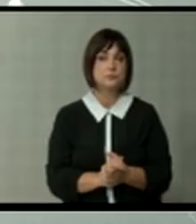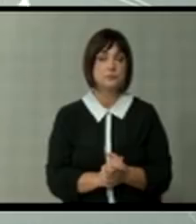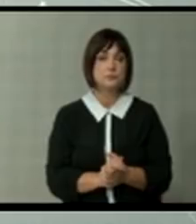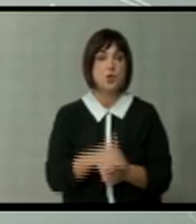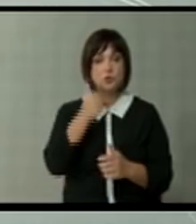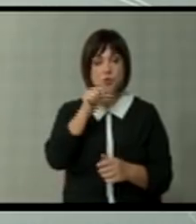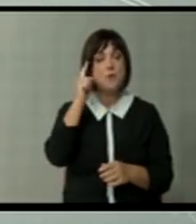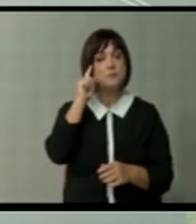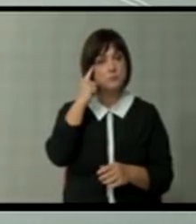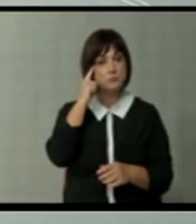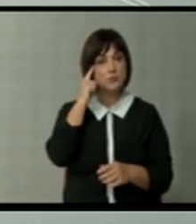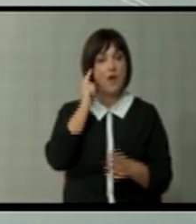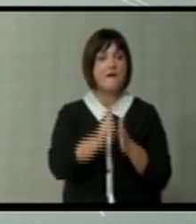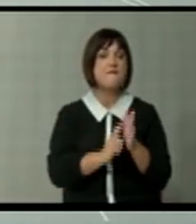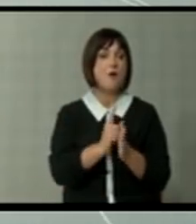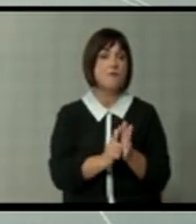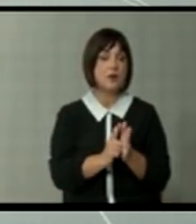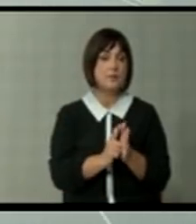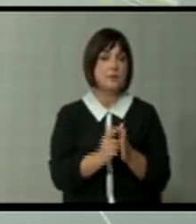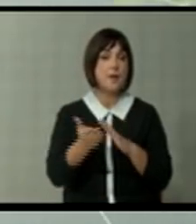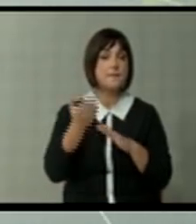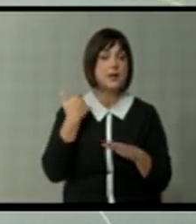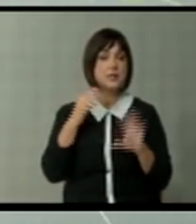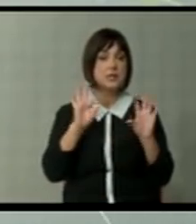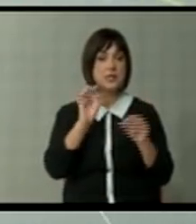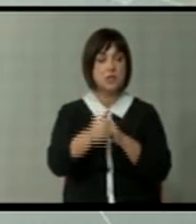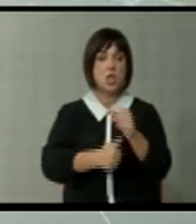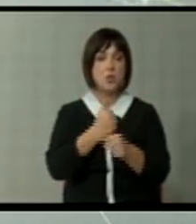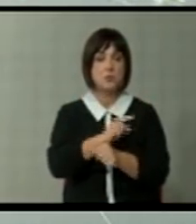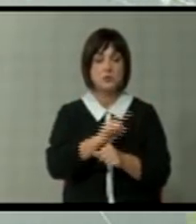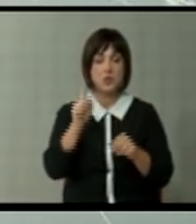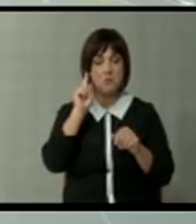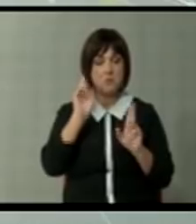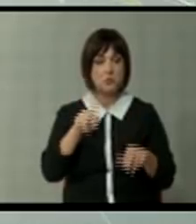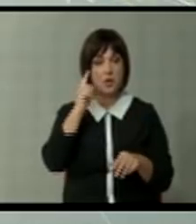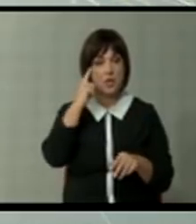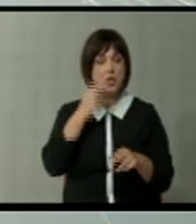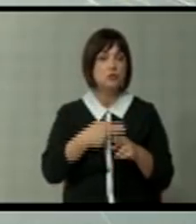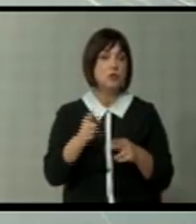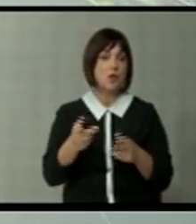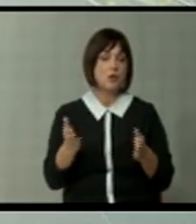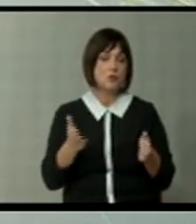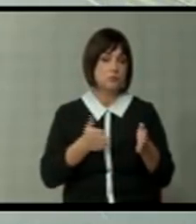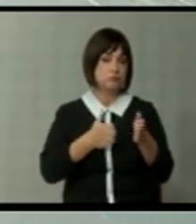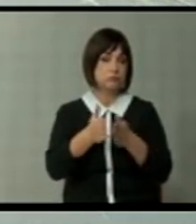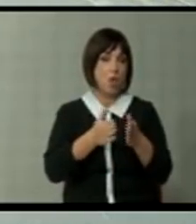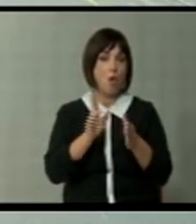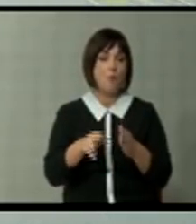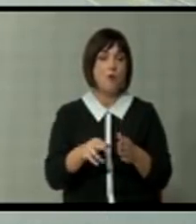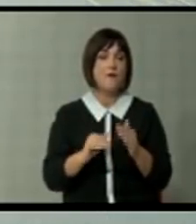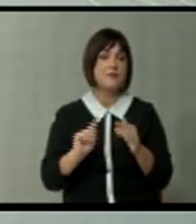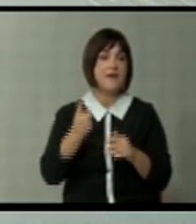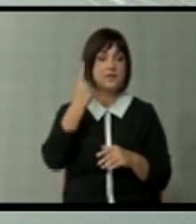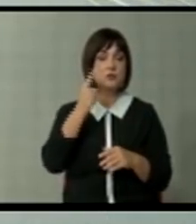Што предпоставувам во времето на предходните 10 години беше незамислив. Чисто како една паралелова. Тогаш може би највисок